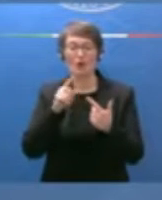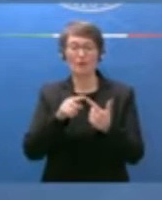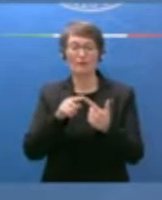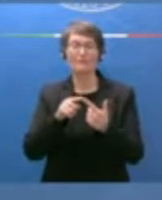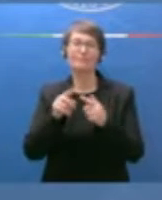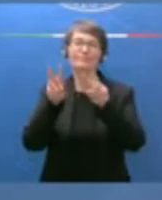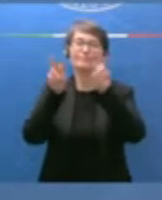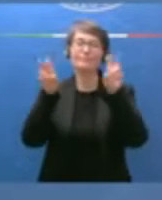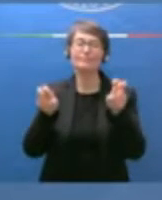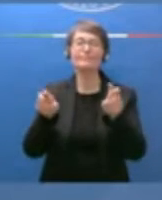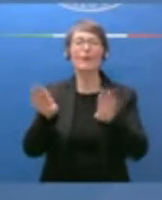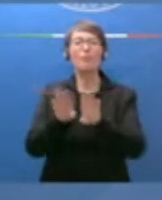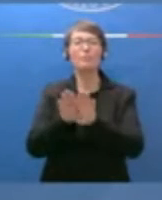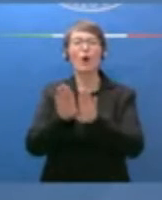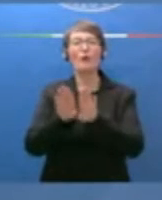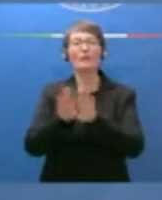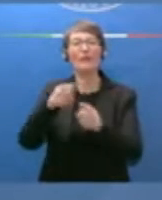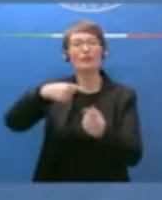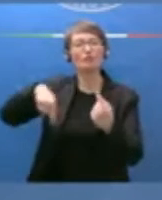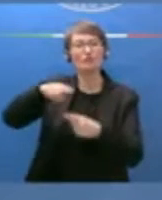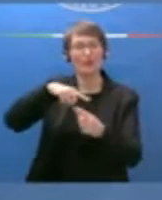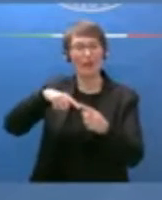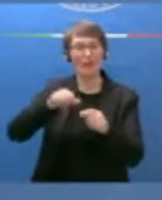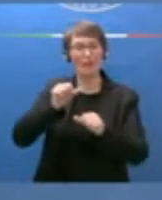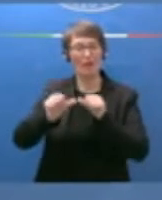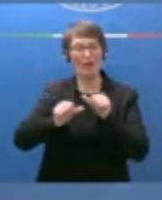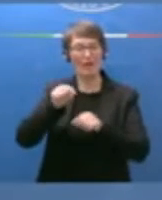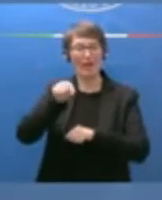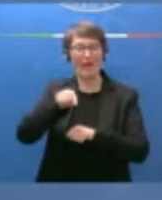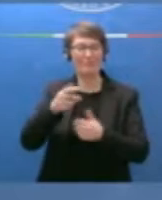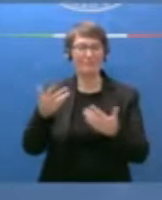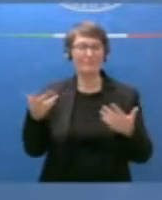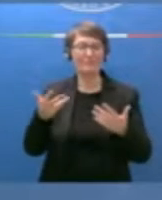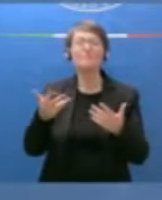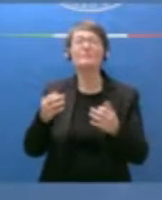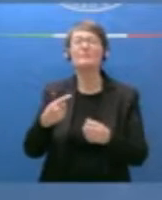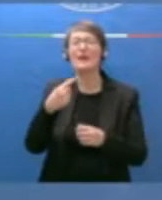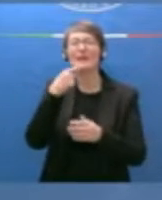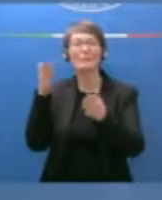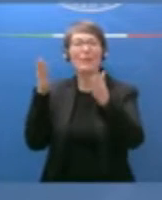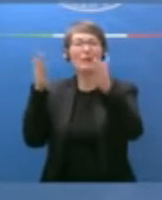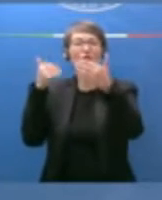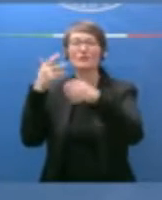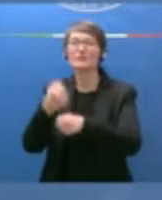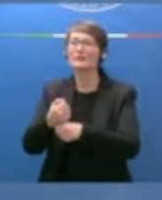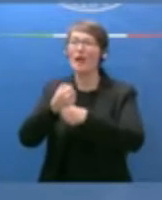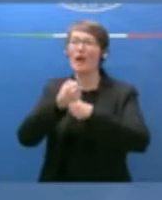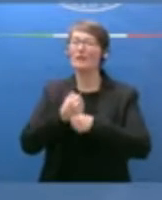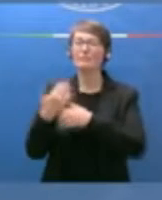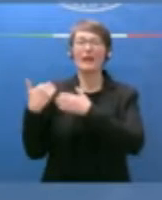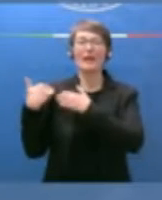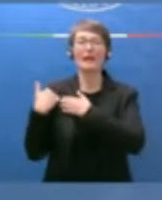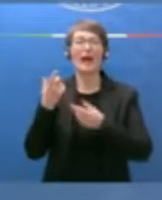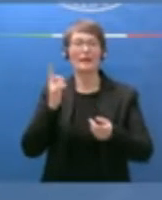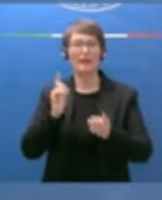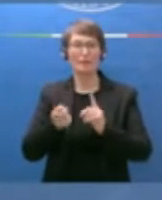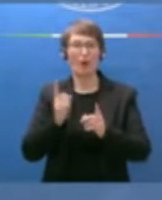girevoli, cioè la situazione dei magistrati che assumono un incarico politico, si è